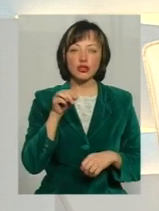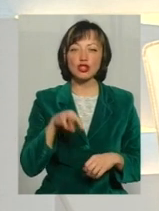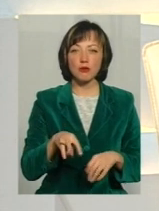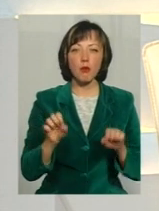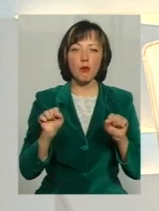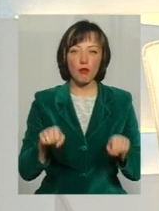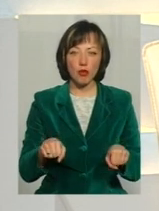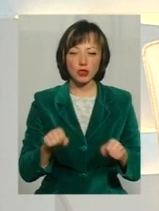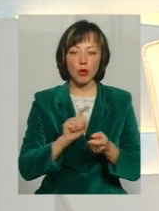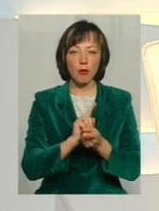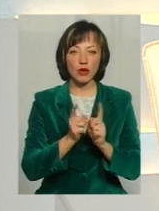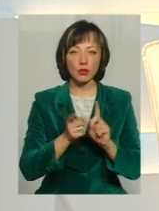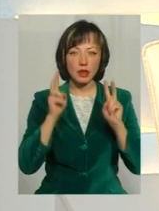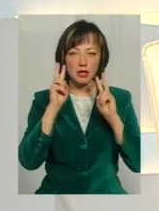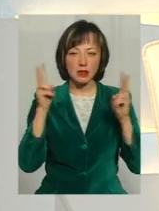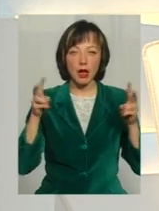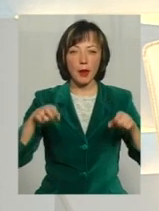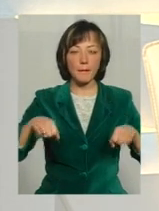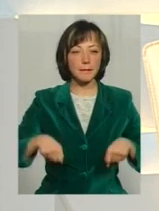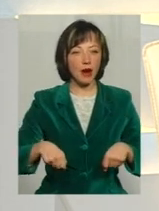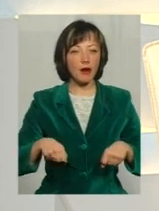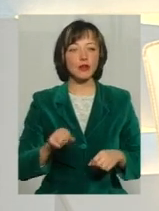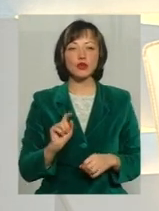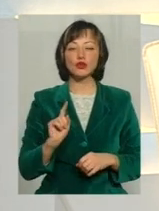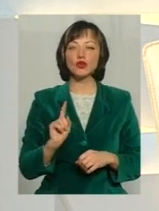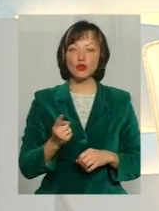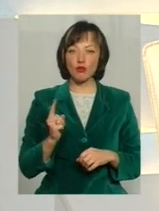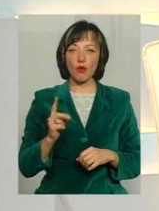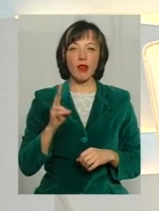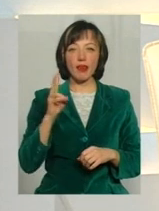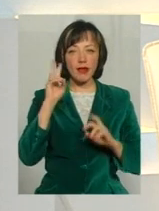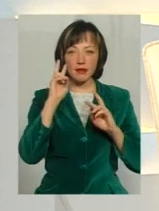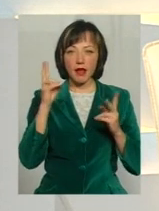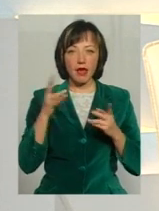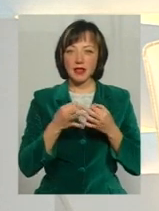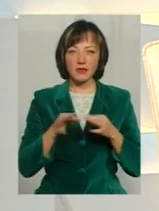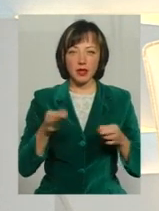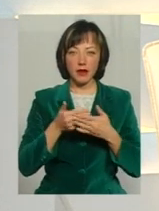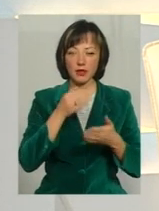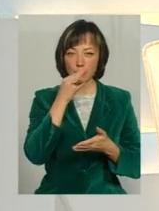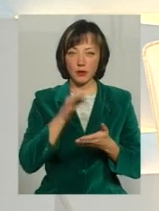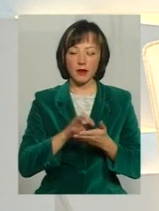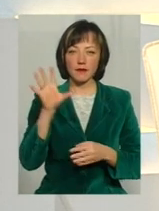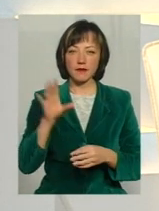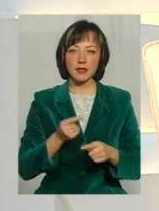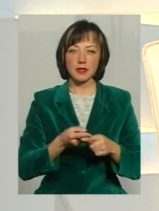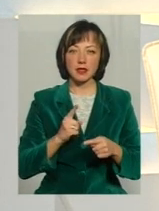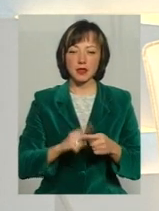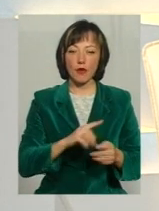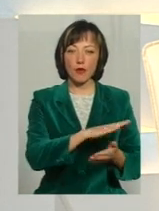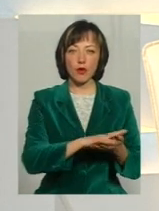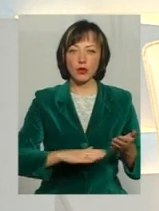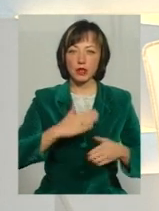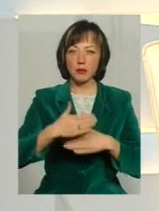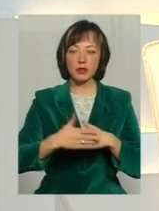може обернутися незнання прав і чому незнання не звільняє від відповідальності Про це все впродовж